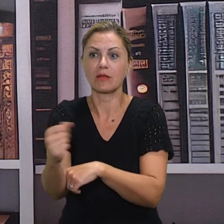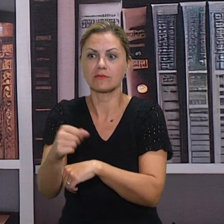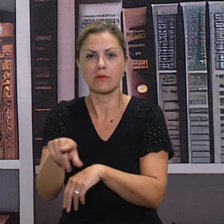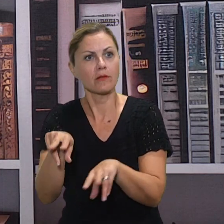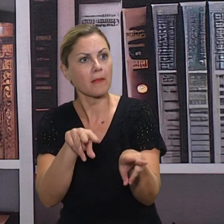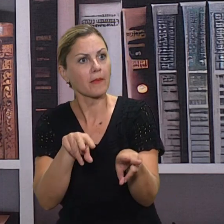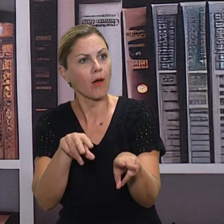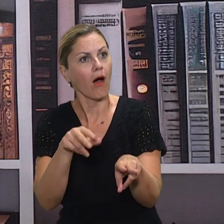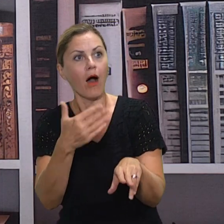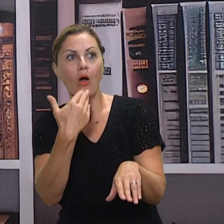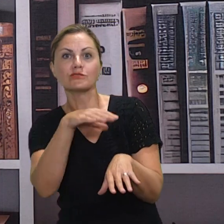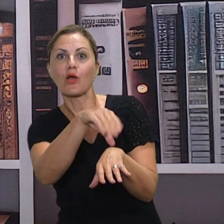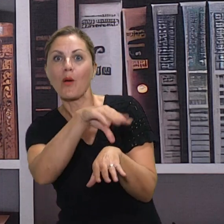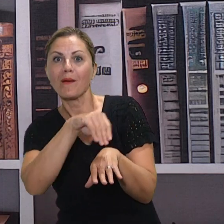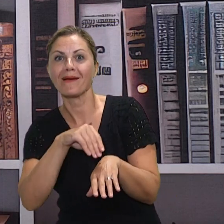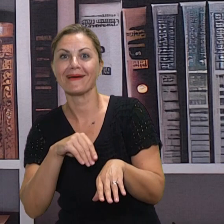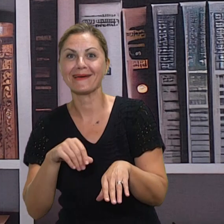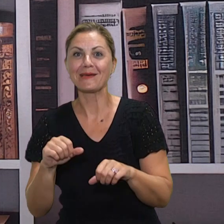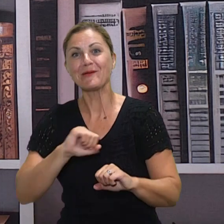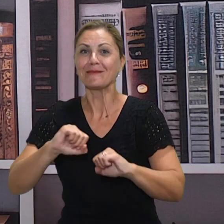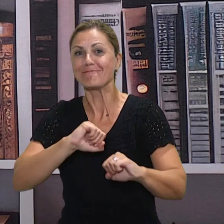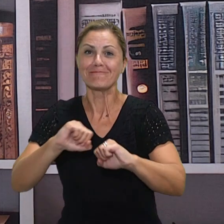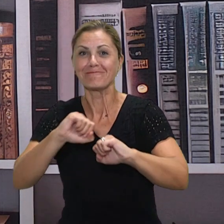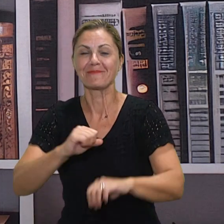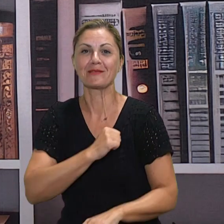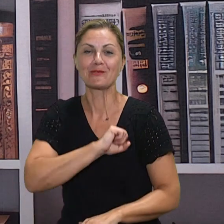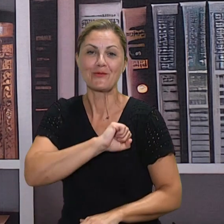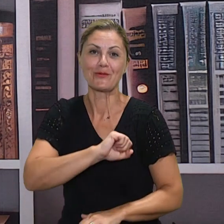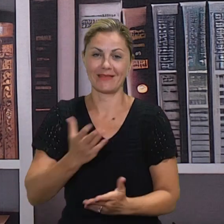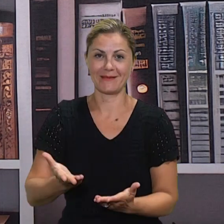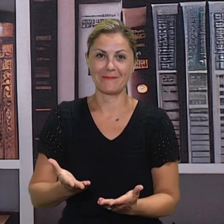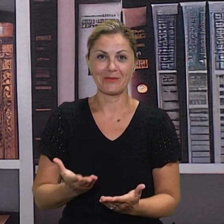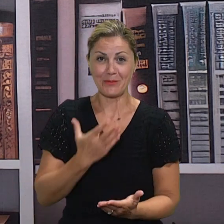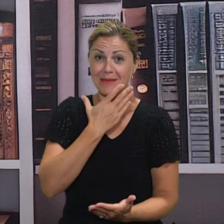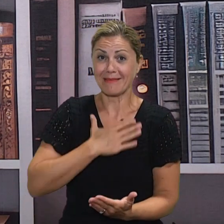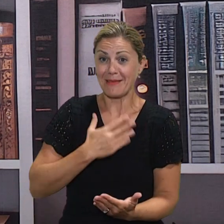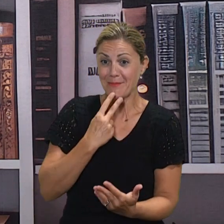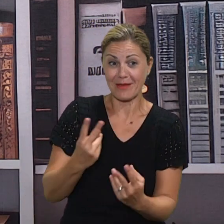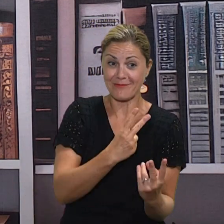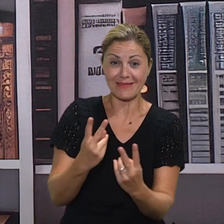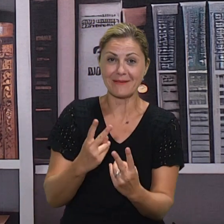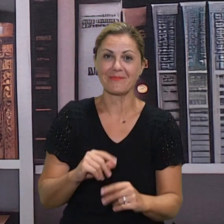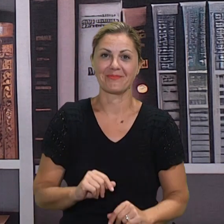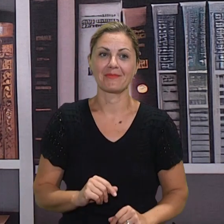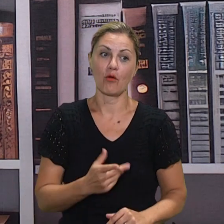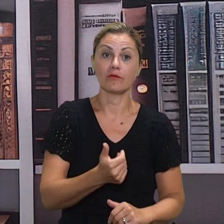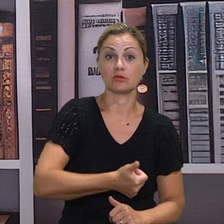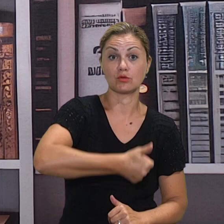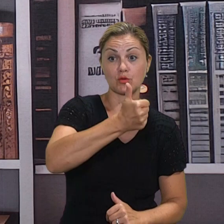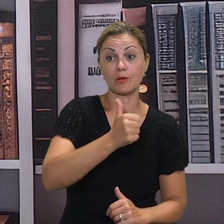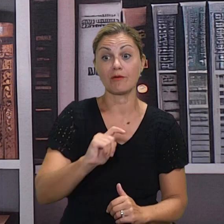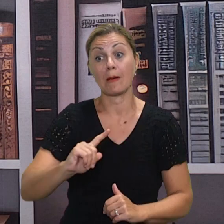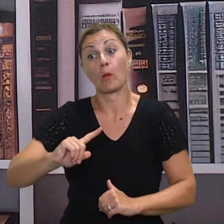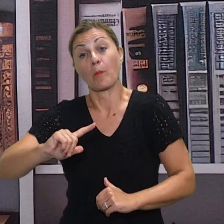područje u matematici, grizu, trude se, trse se i žele zapravo doći u koraki sa ovim